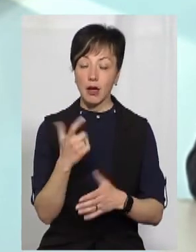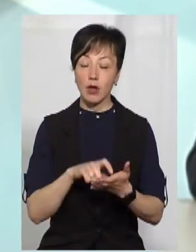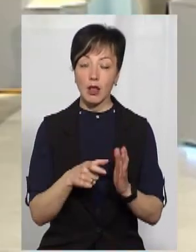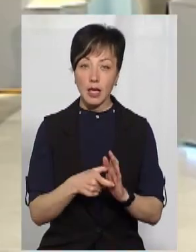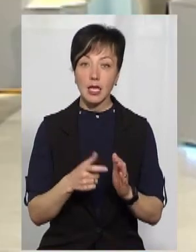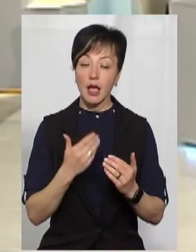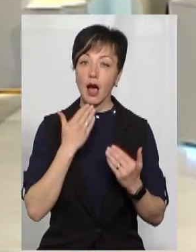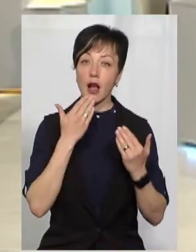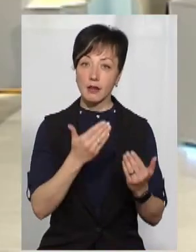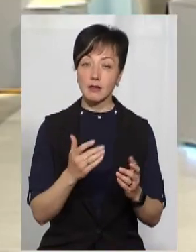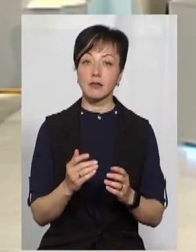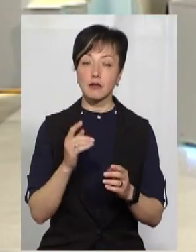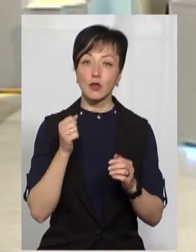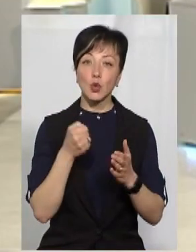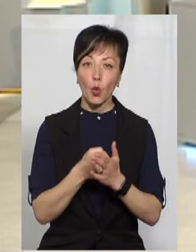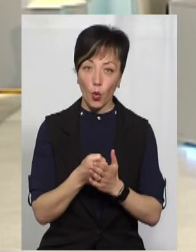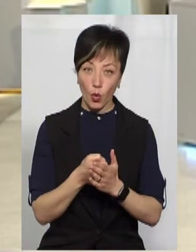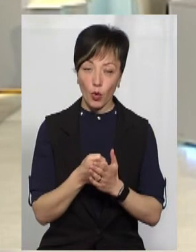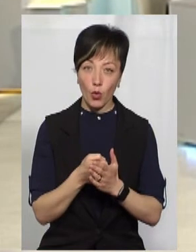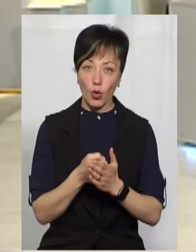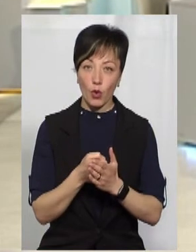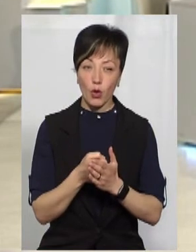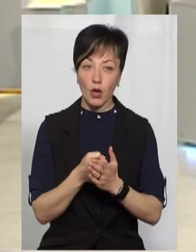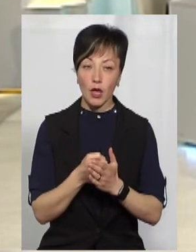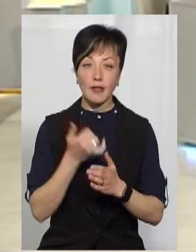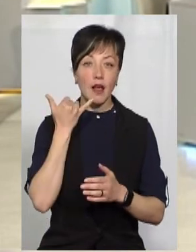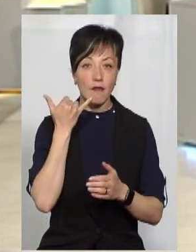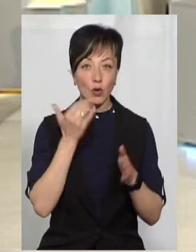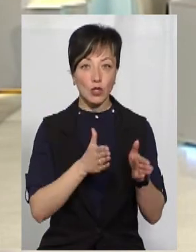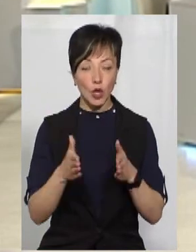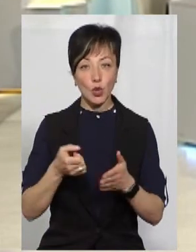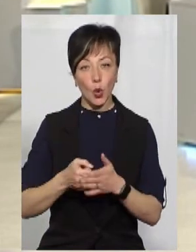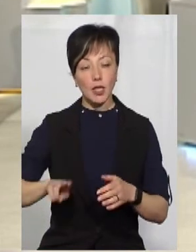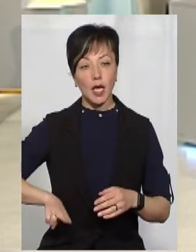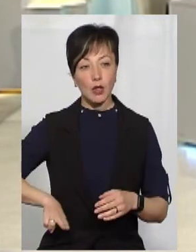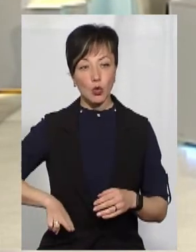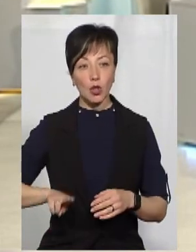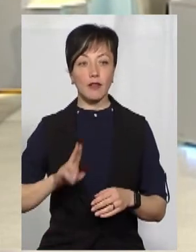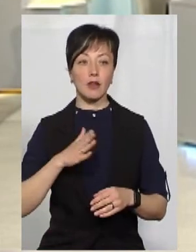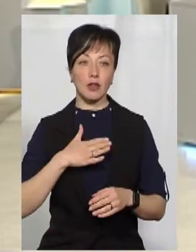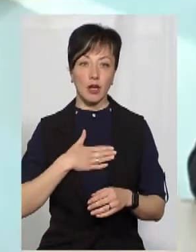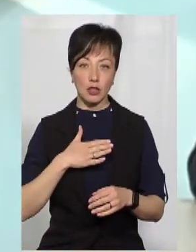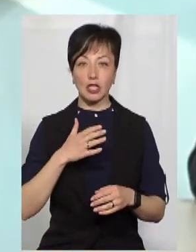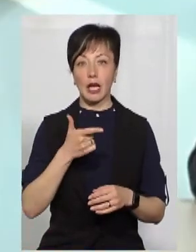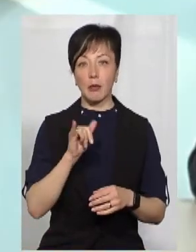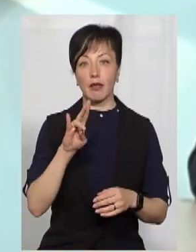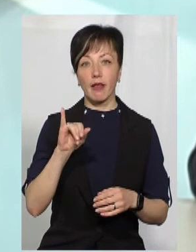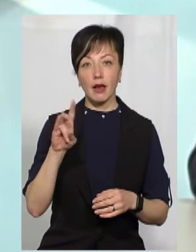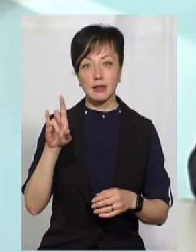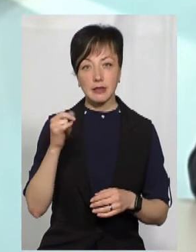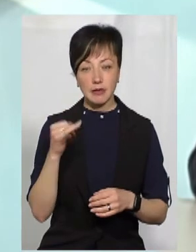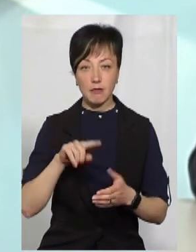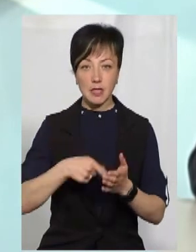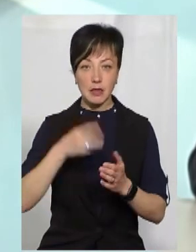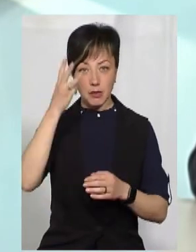класу, то я радий би звернутися безпосередньо до телефонному режимі, до директорів наших гімназій в місті Хмельницькому,